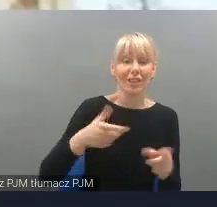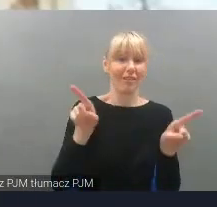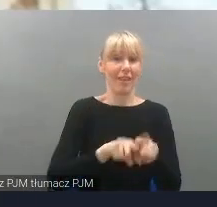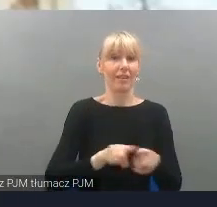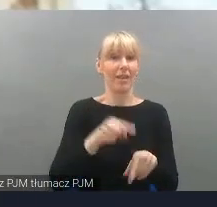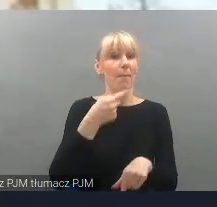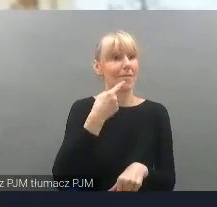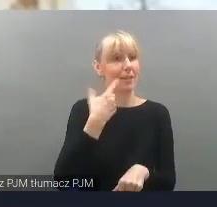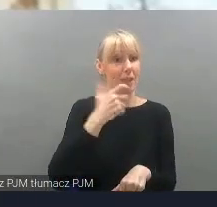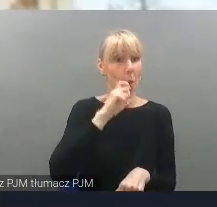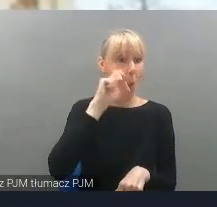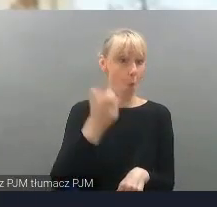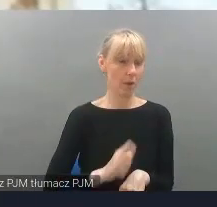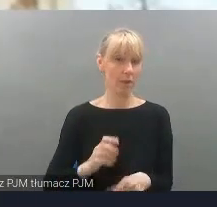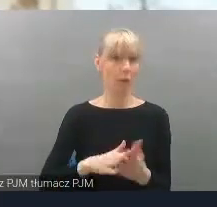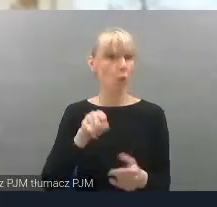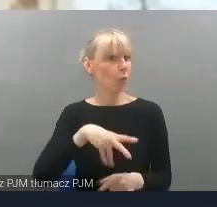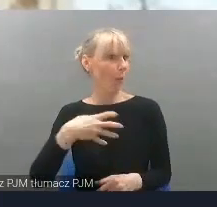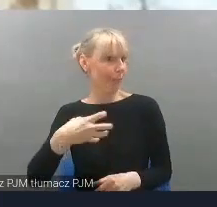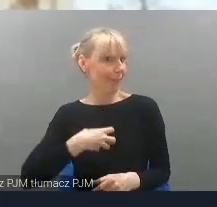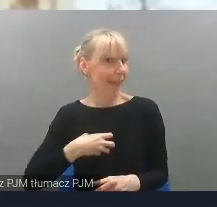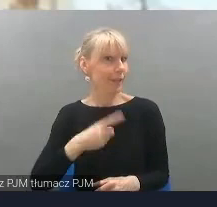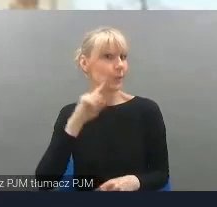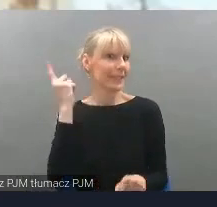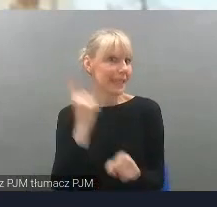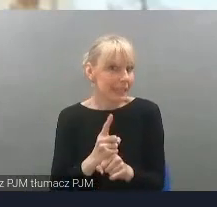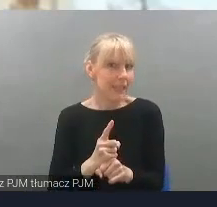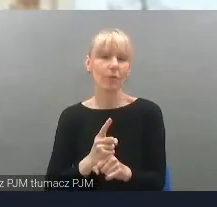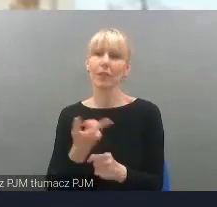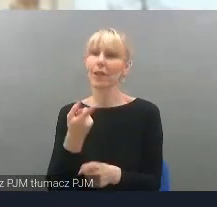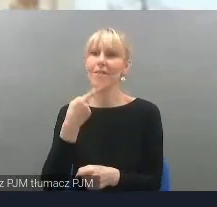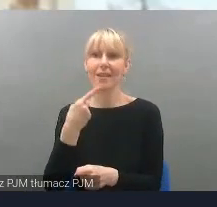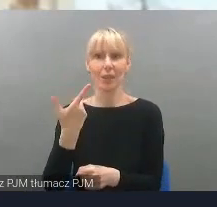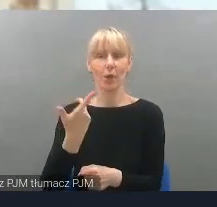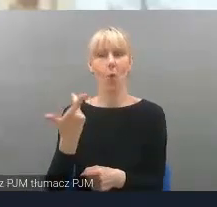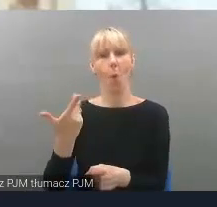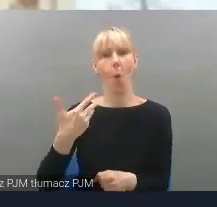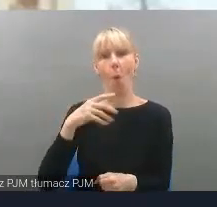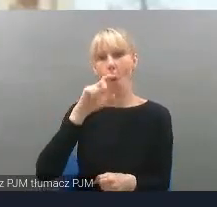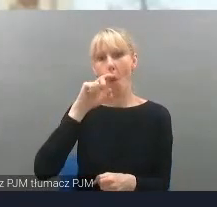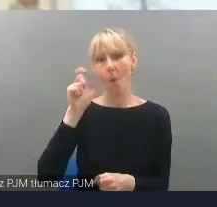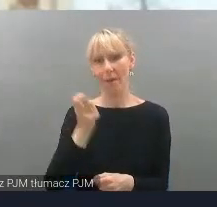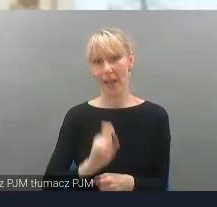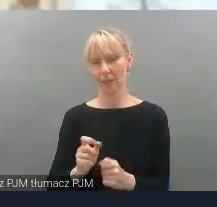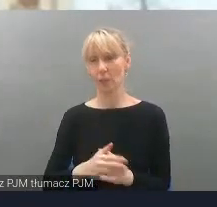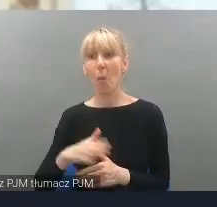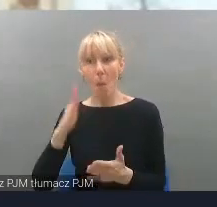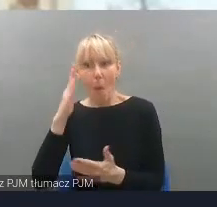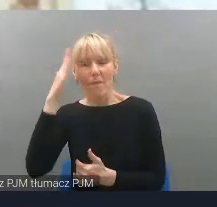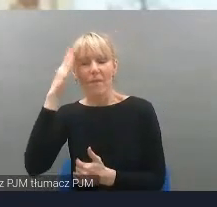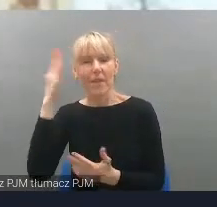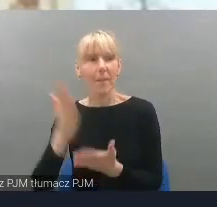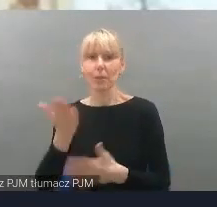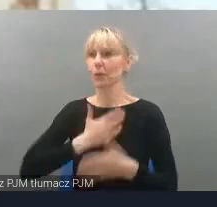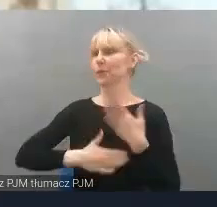języku ukraińskim. Dyrekcja zdecydowała się na też napisy po ukraińsku i to też funkcjonuje. Wiem o tym, że są widzowie, którzy się z tego